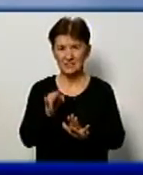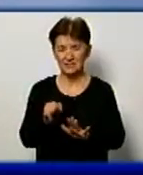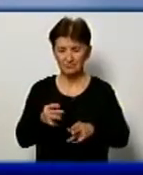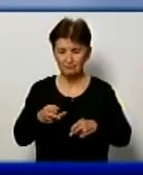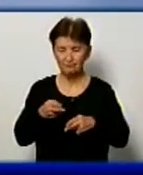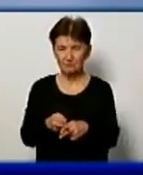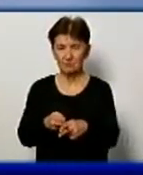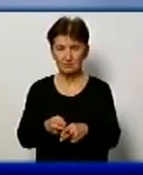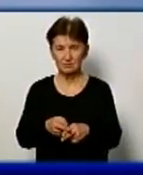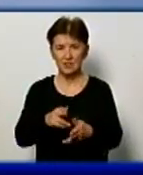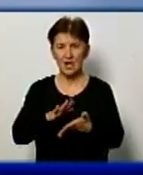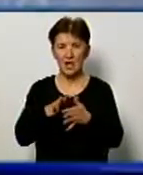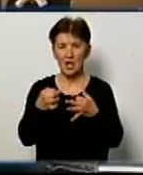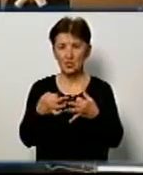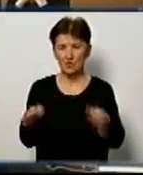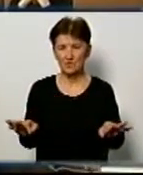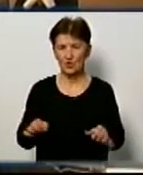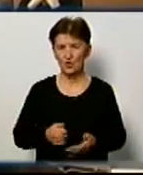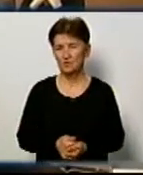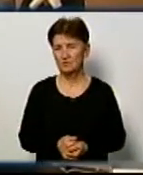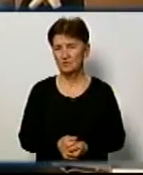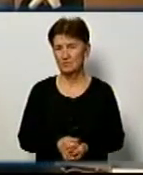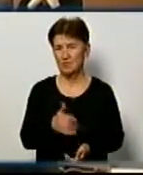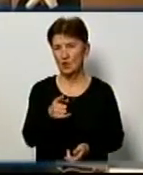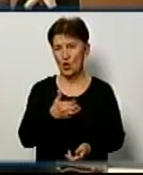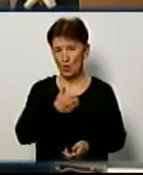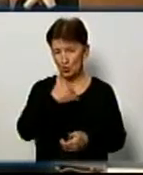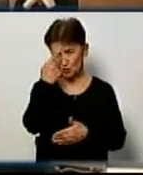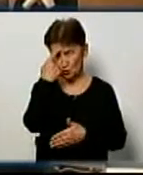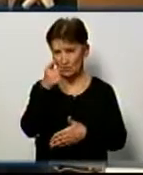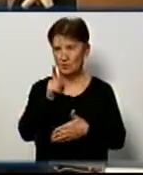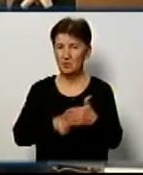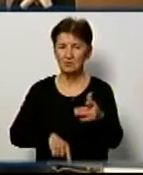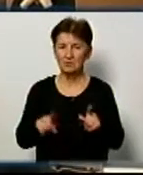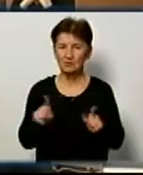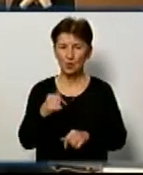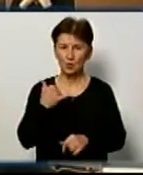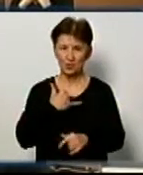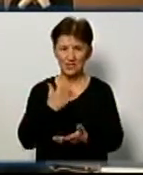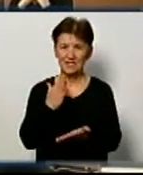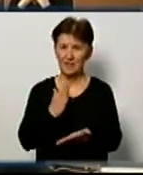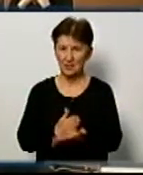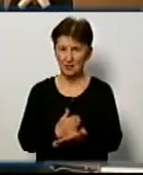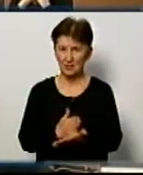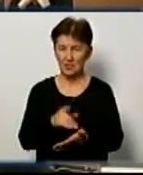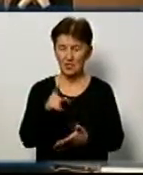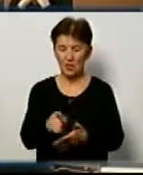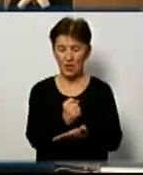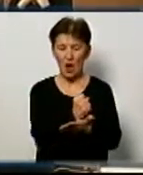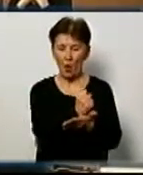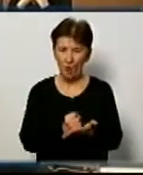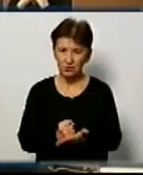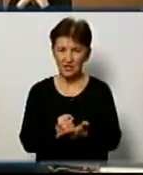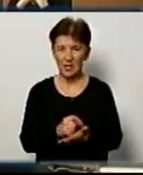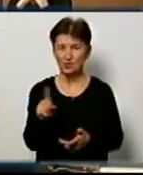відбір газу станом на сьогодні. Хочу усіх вас запевнити, що номінації у нас є, заведені. І той обсяг, про який казав